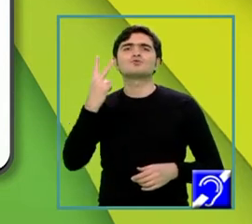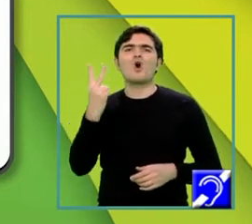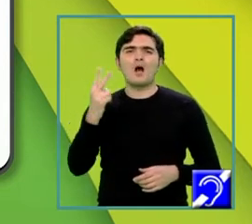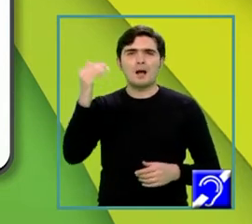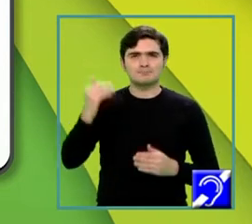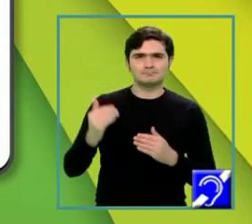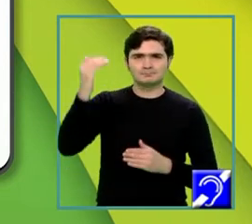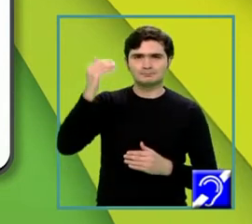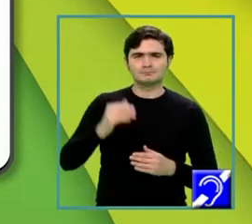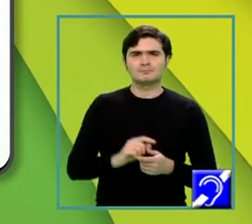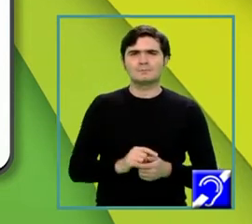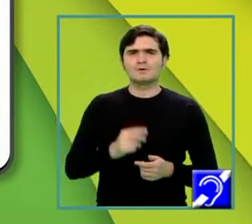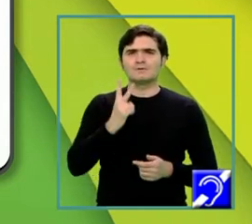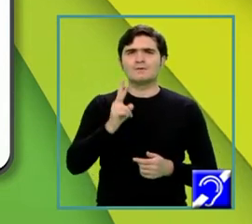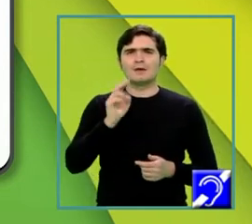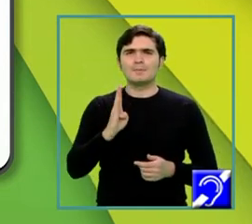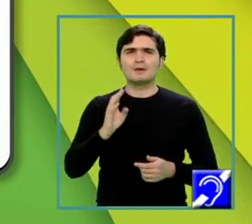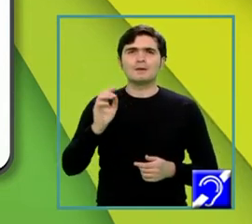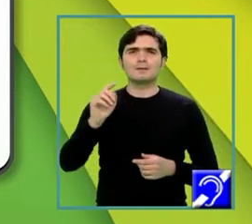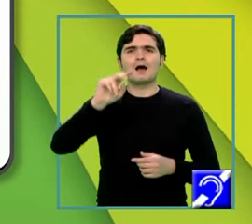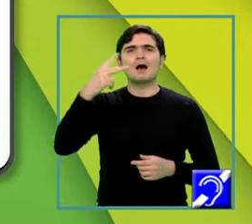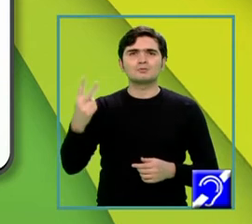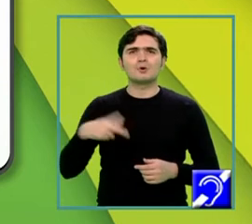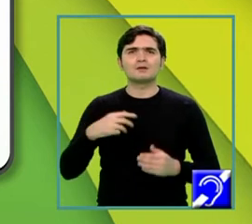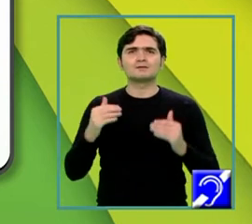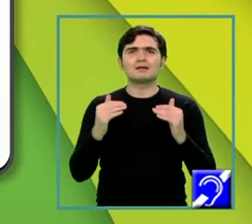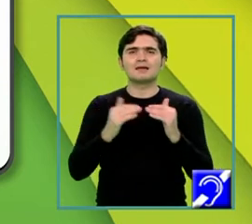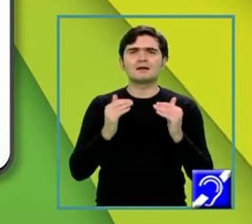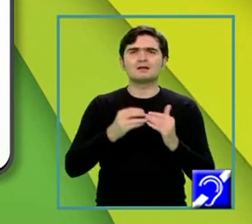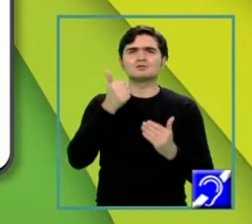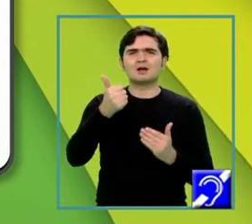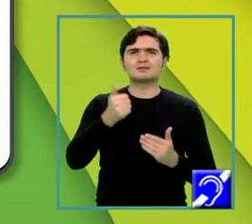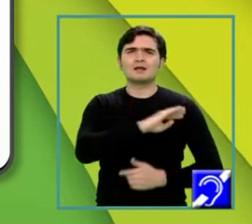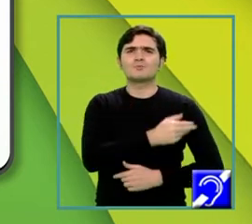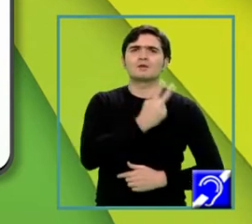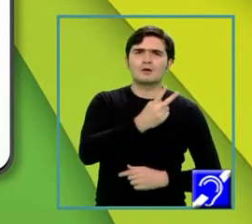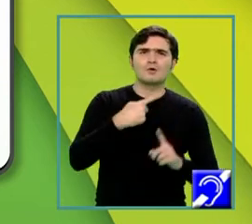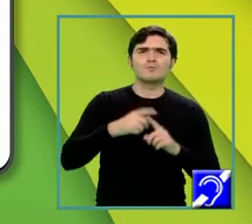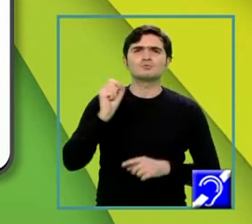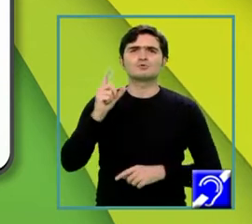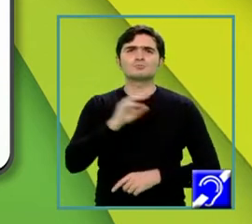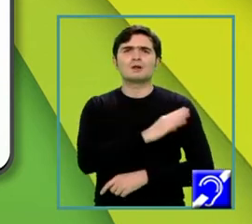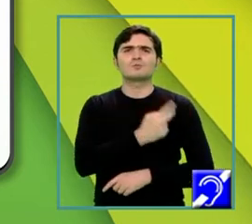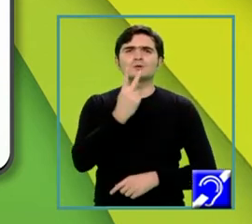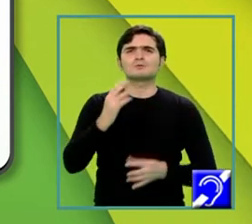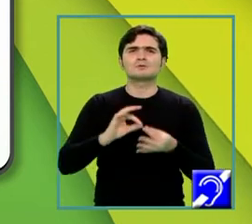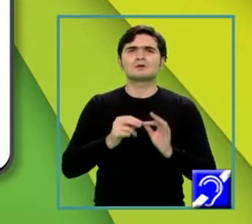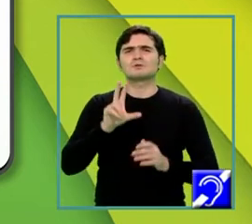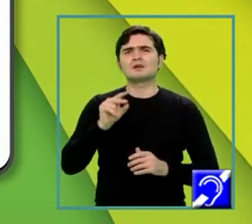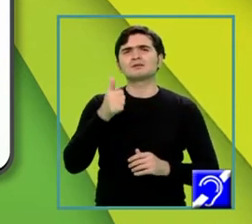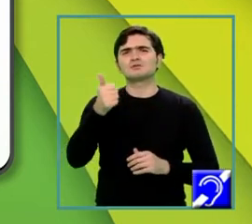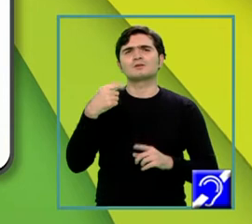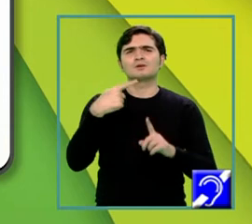terma lui Pitagora, VB pătrat este egal, mai departe, cu 6 la puterea 2 plus 12 la puterea 2, care este 36 plus